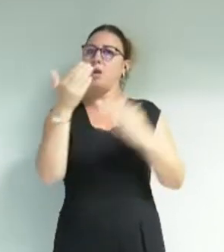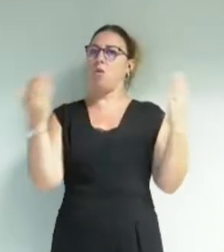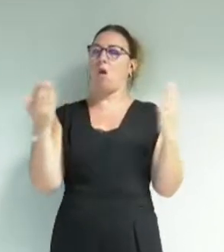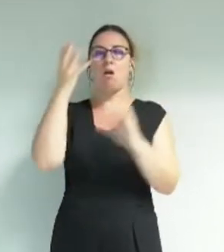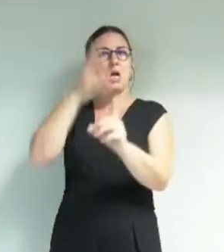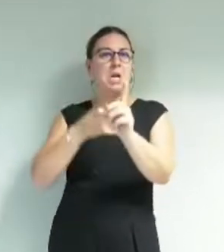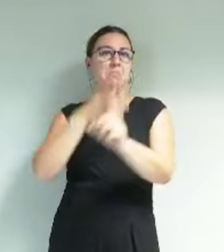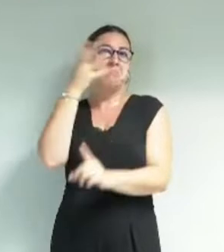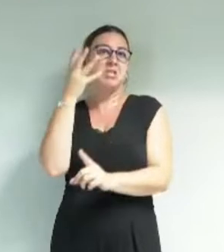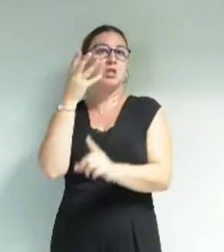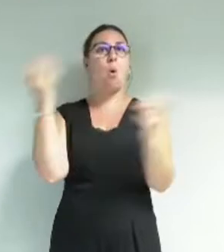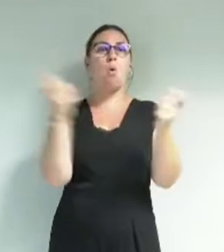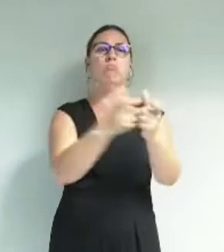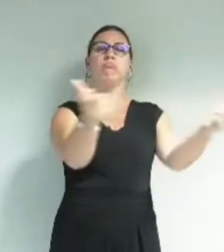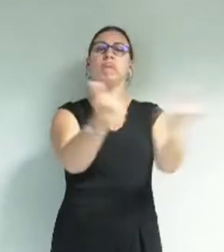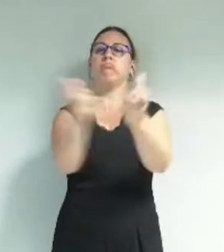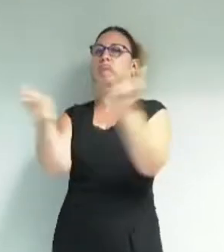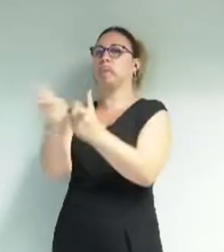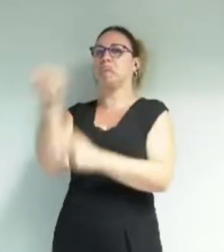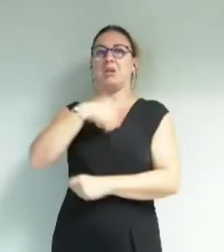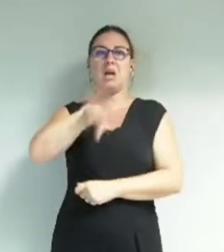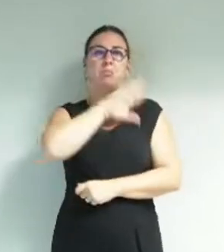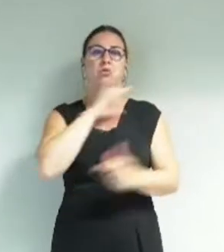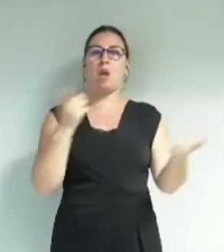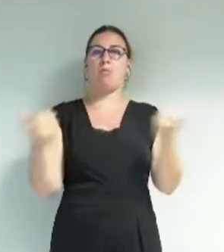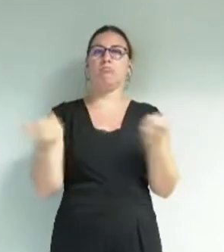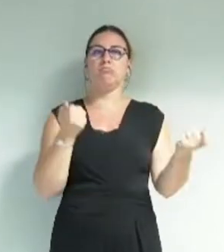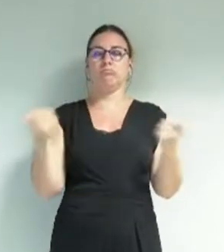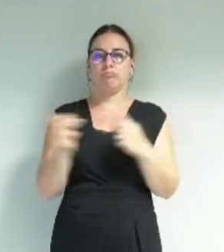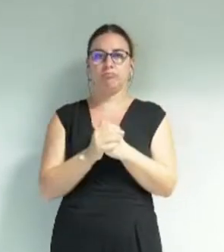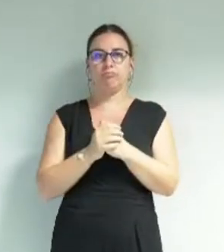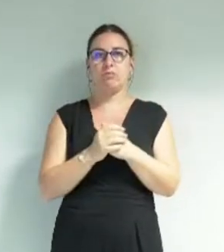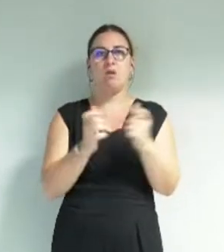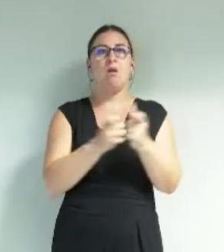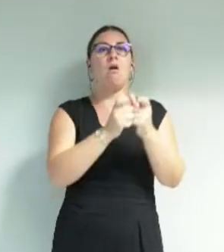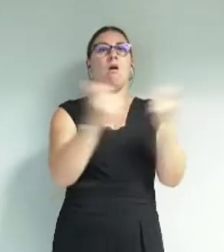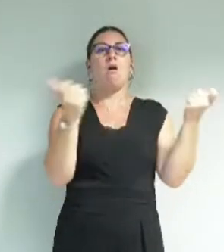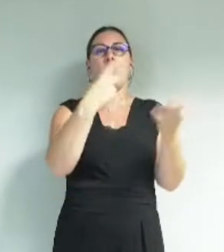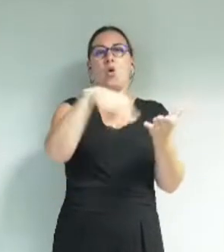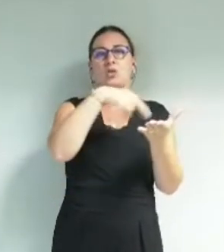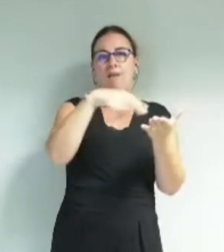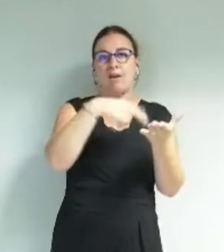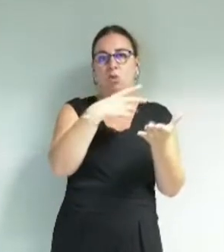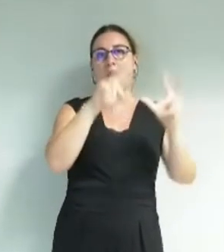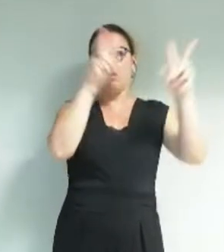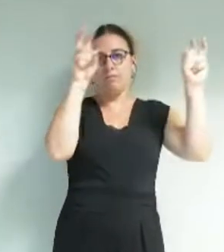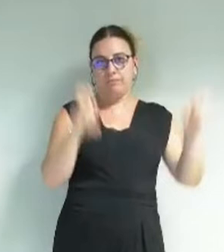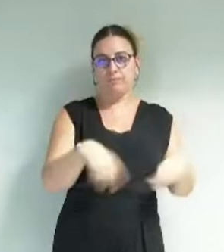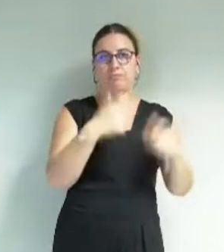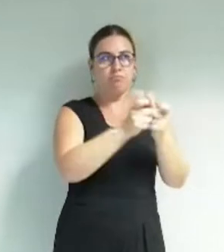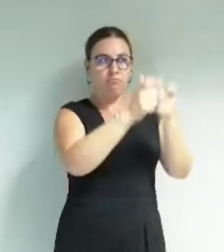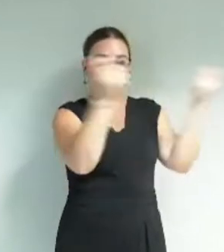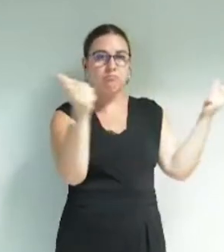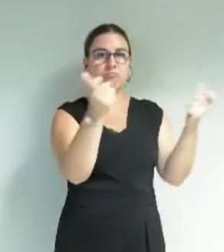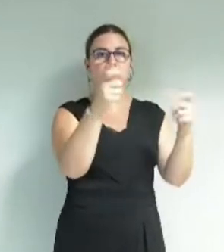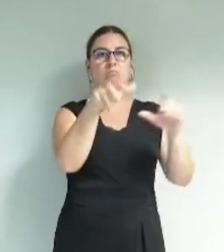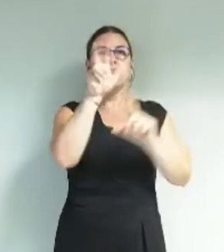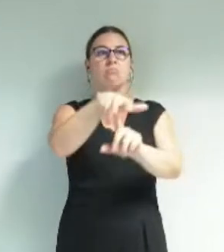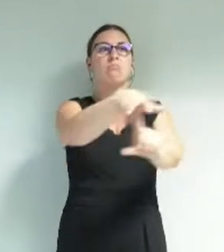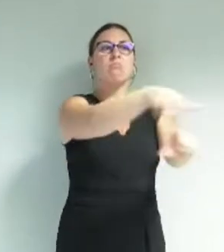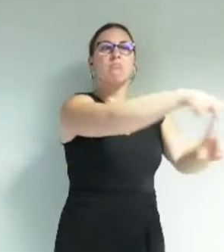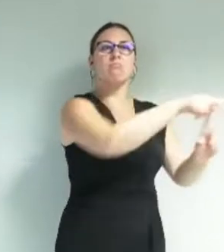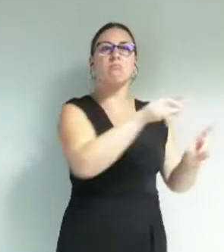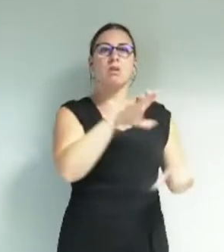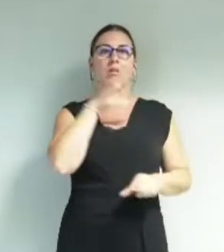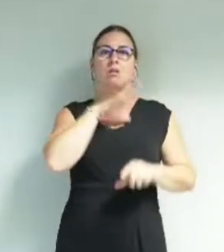les missions confiées aux équipements dont elle a directement la charge. Le conservatoire, via son bâtiment principal, ses annexes et les enseignants qui